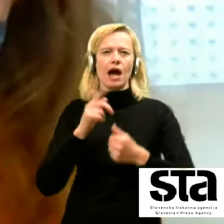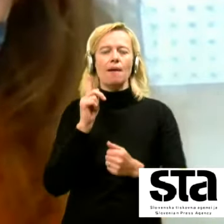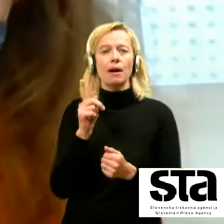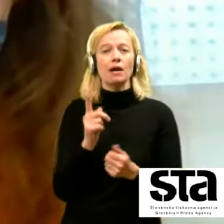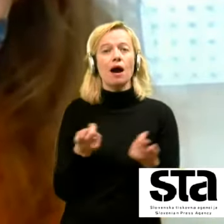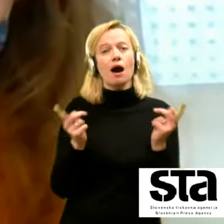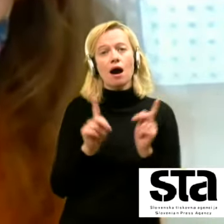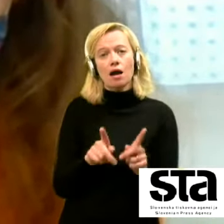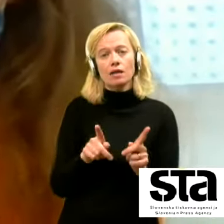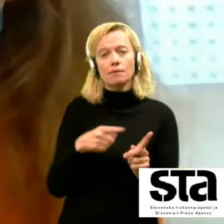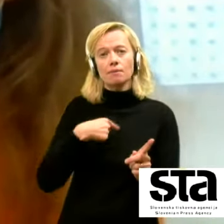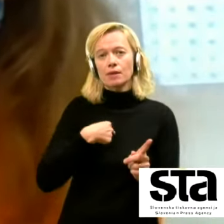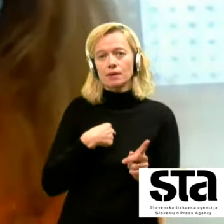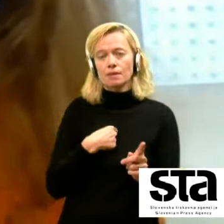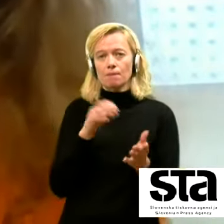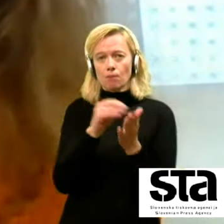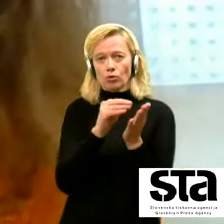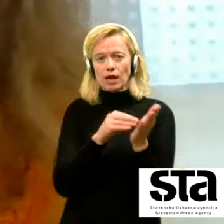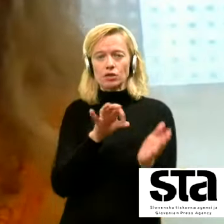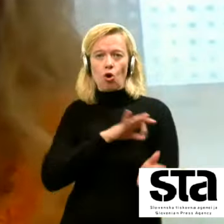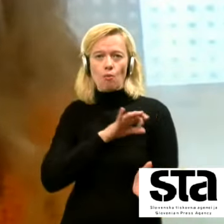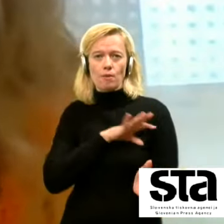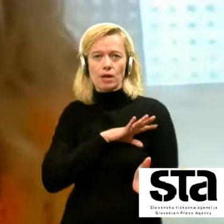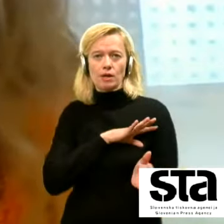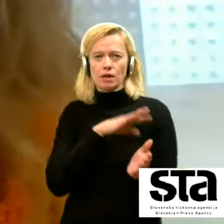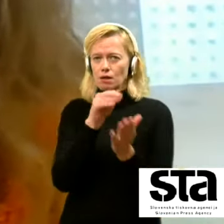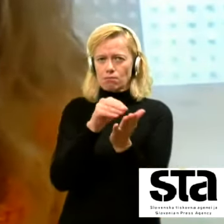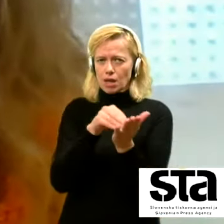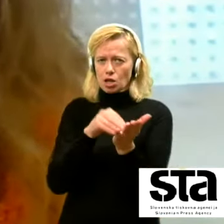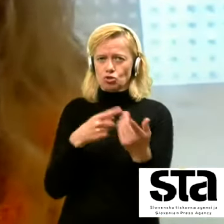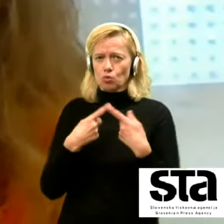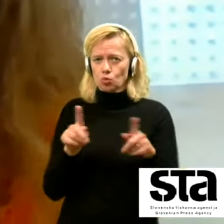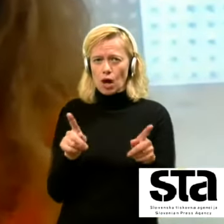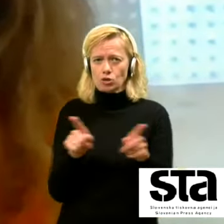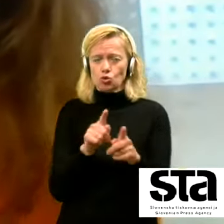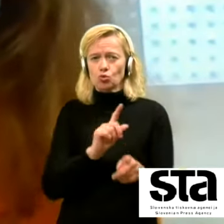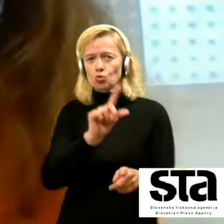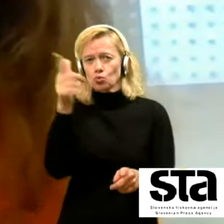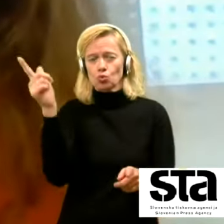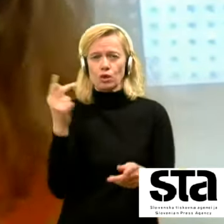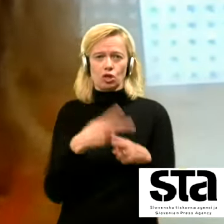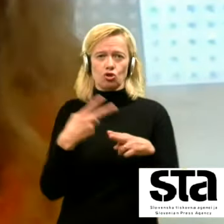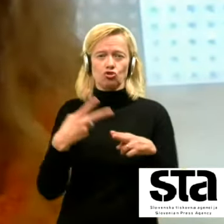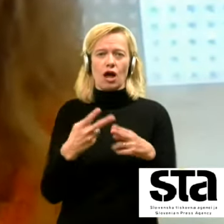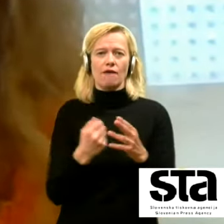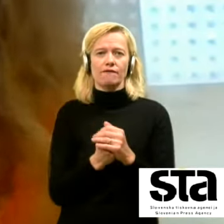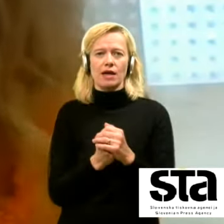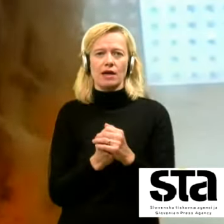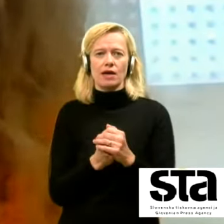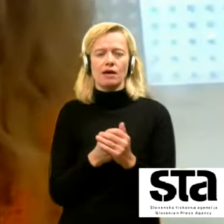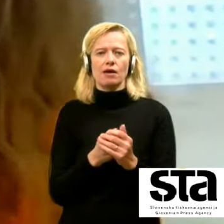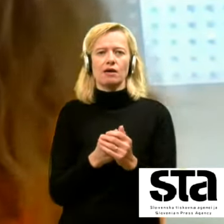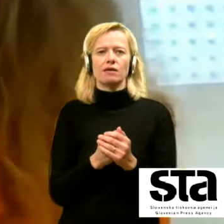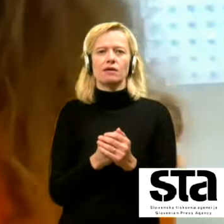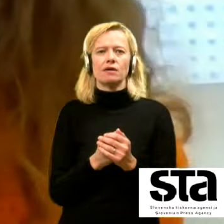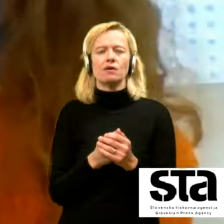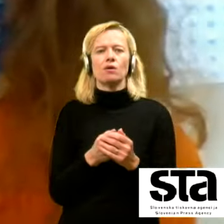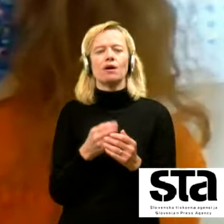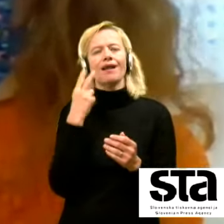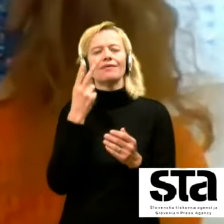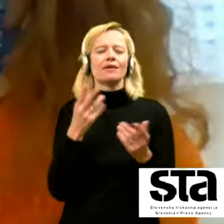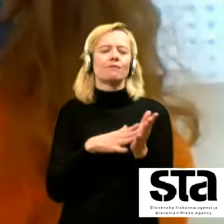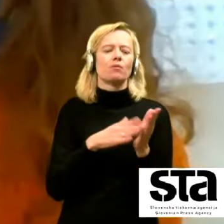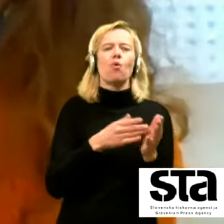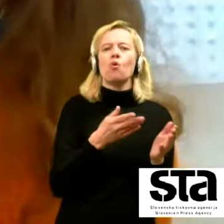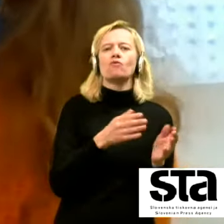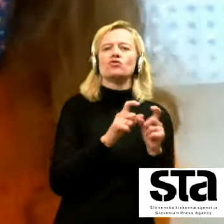o umrlih beležimo kakorkoli drugače kot druge države v smislu umrli zaradi COVID-a